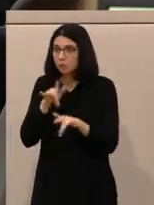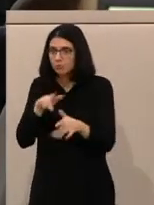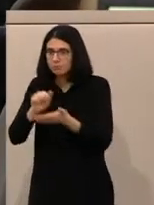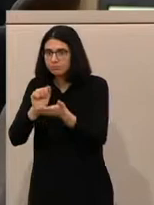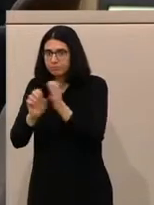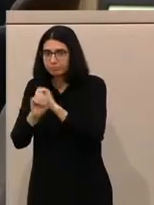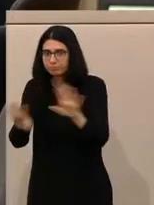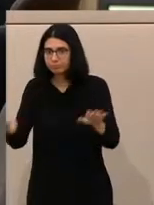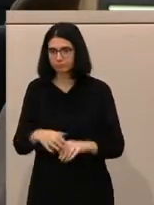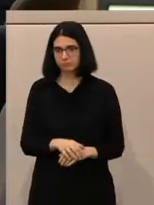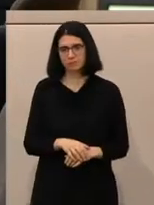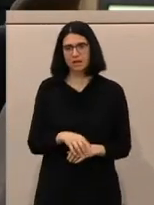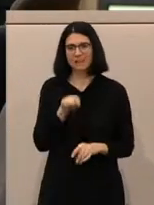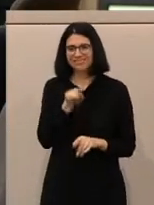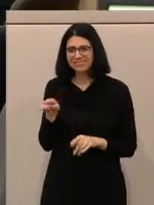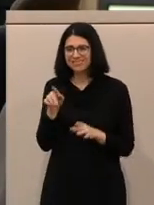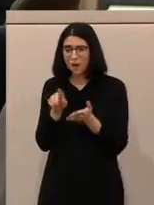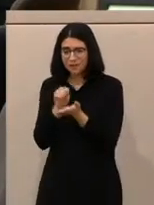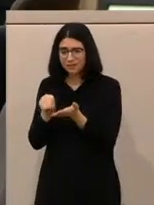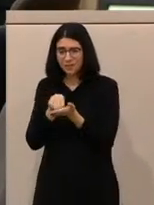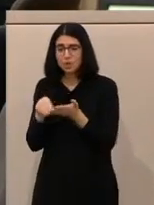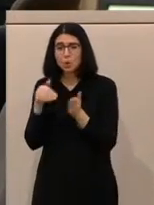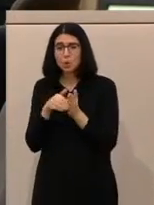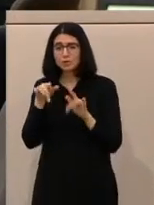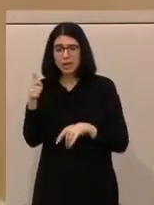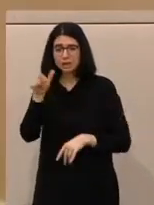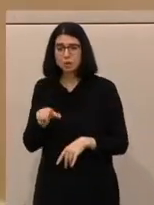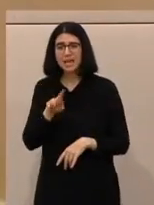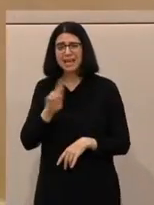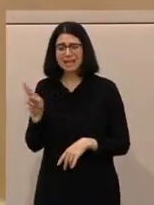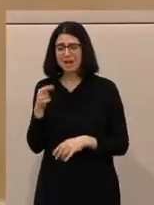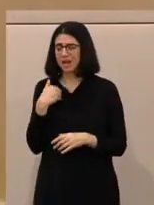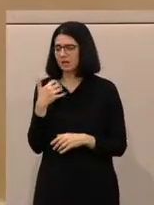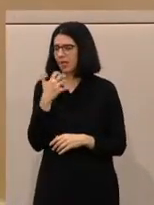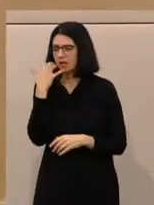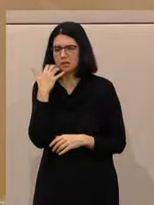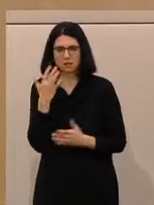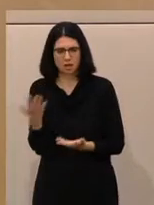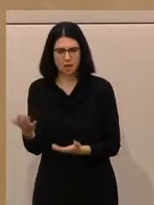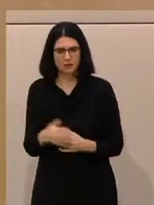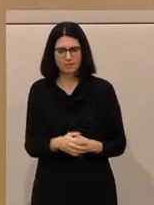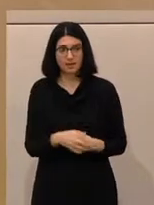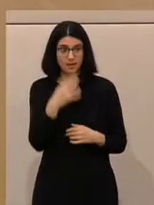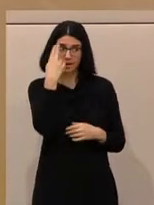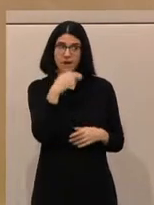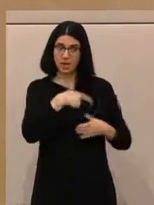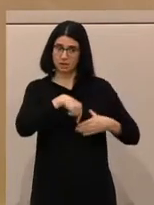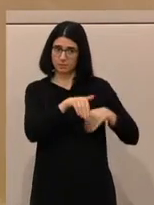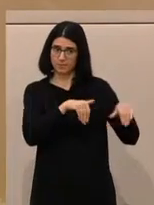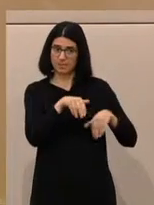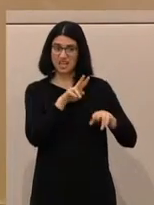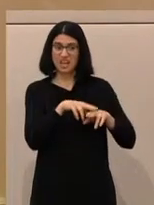rechtsextremer Identitärer in der Redaktion. Herr Innenminister, während sich in Österreich